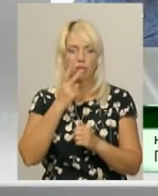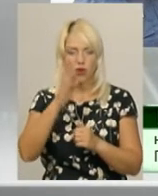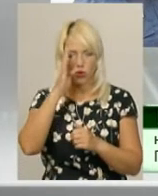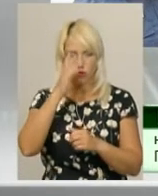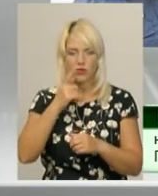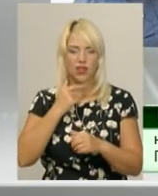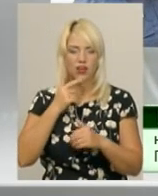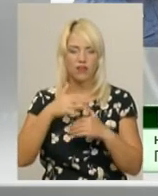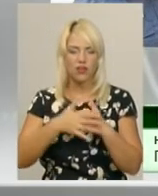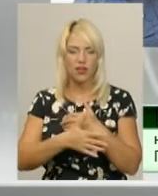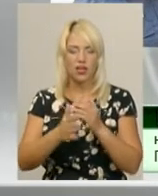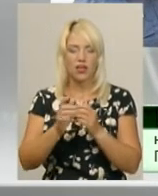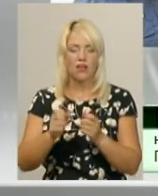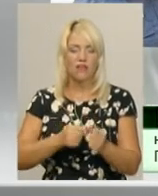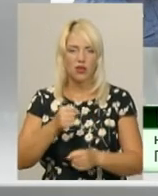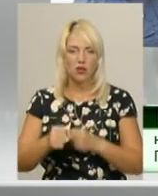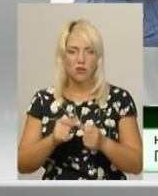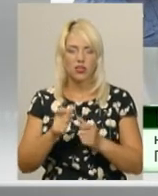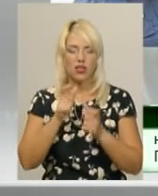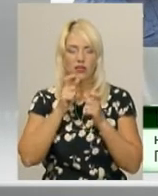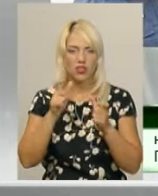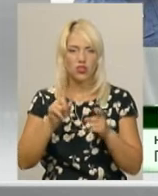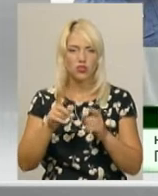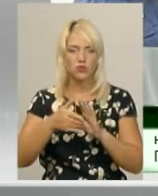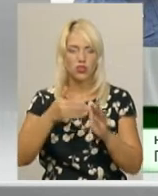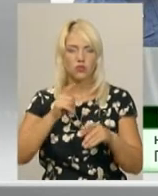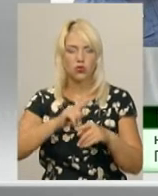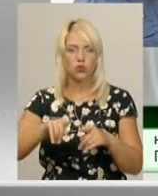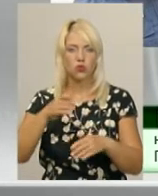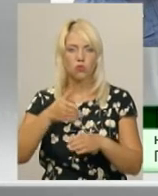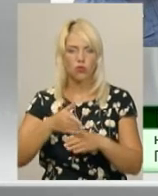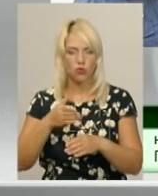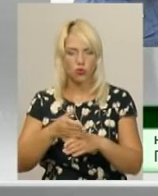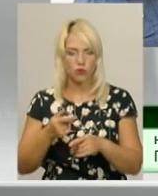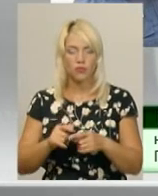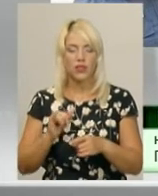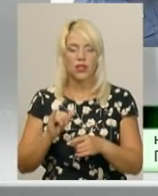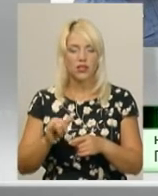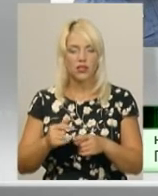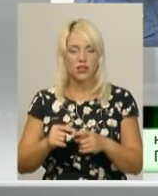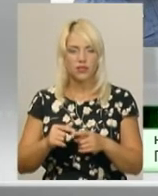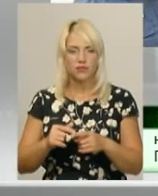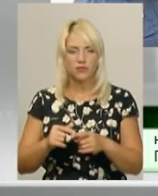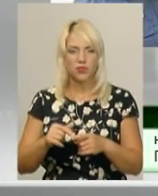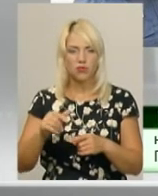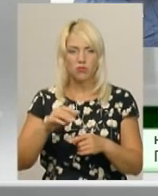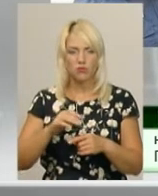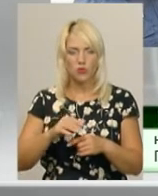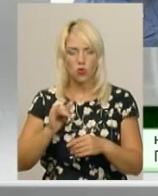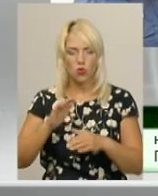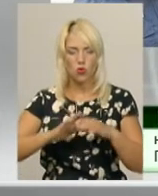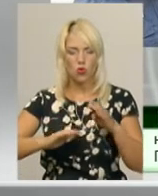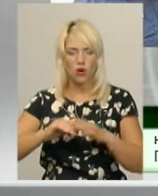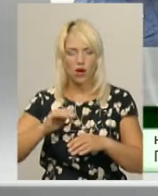двір і просив викликати швидку допомогу. За попередніми висновками фахівців вибухотехнічна служба Головнота Хмельницької області в руках школяра